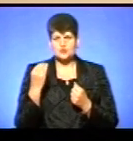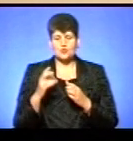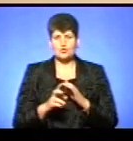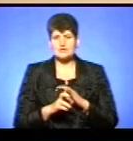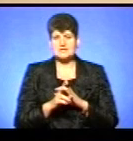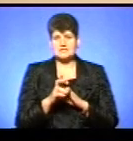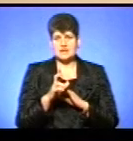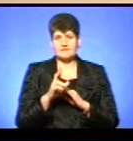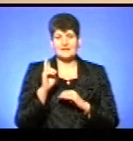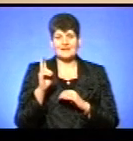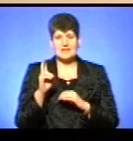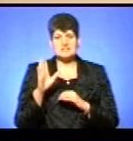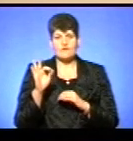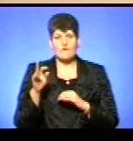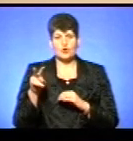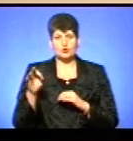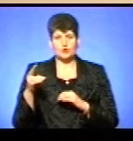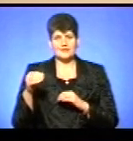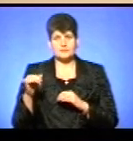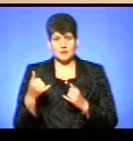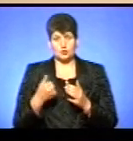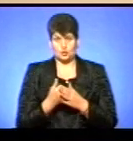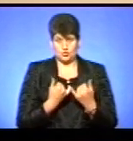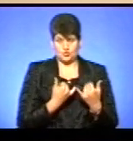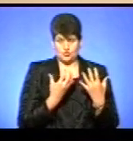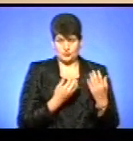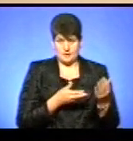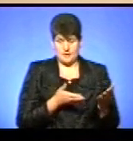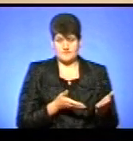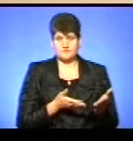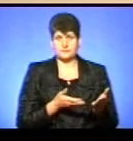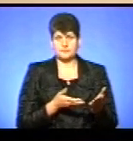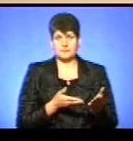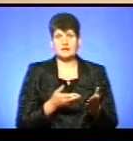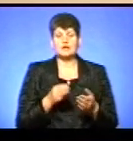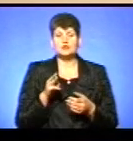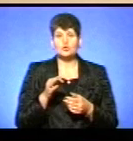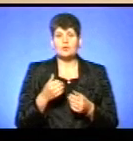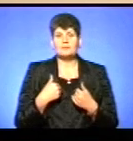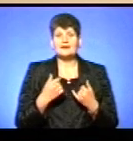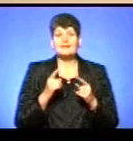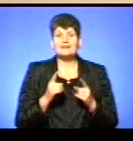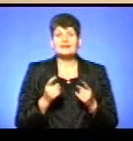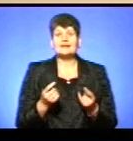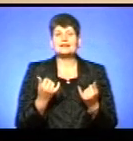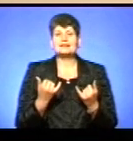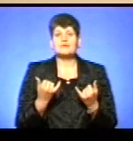від князя Володимира до цього дня, то ми тільки тепер